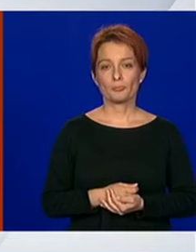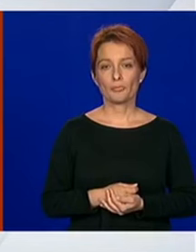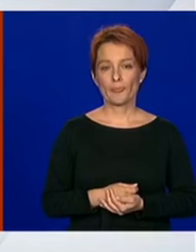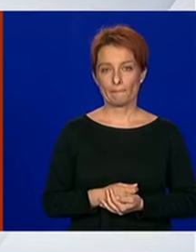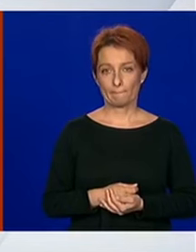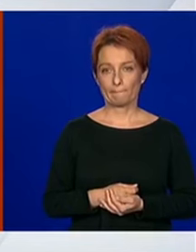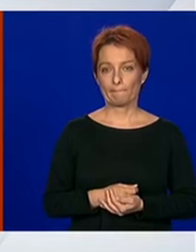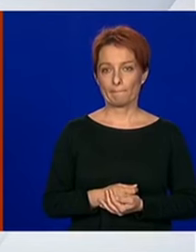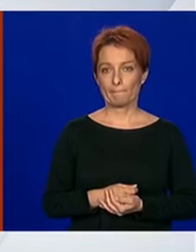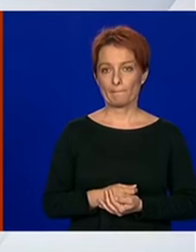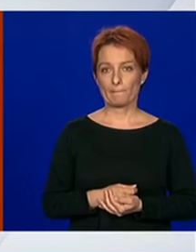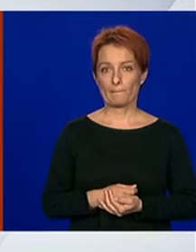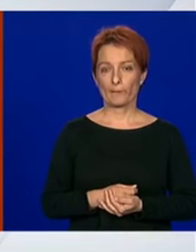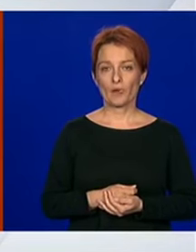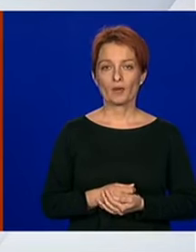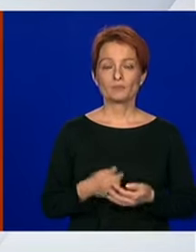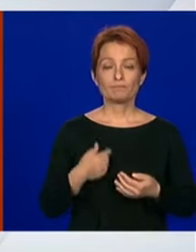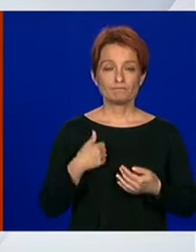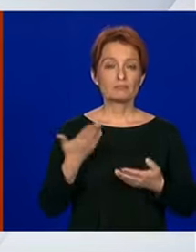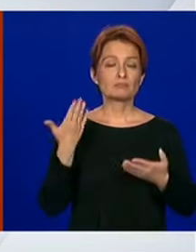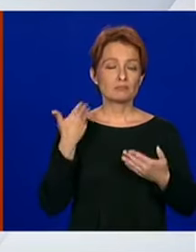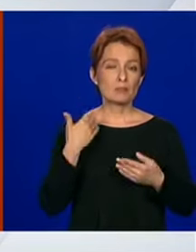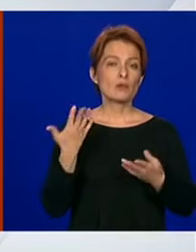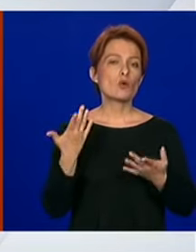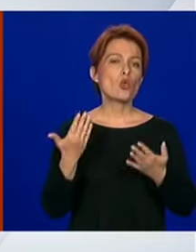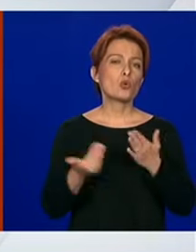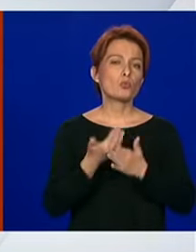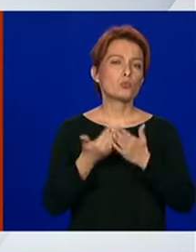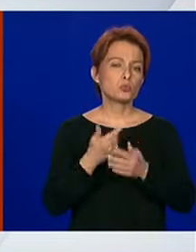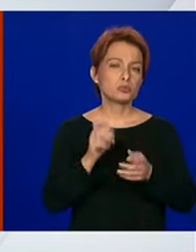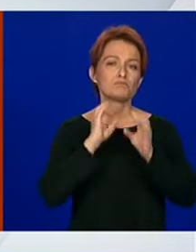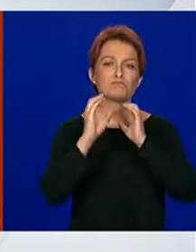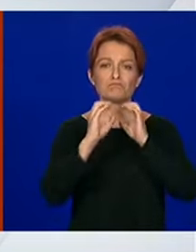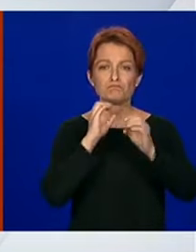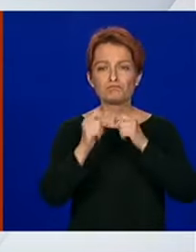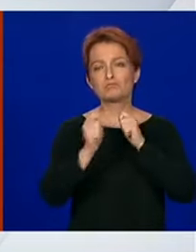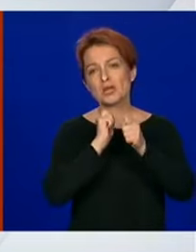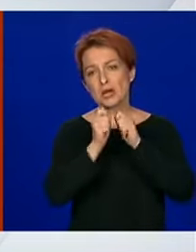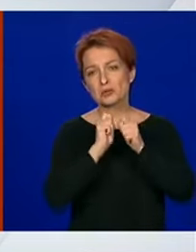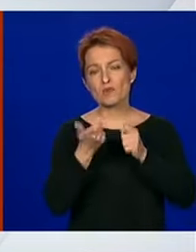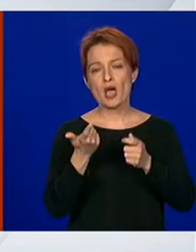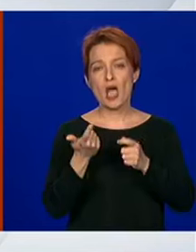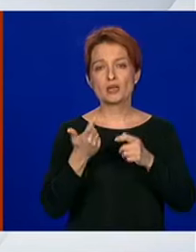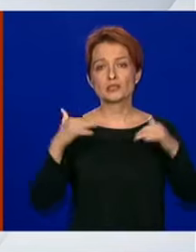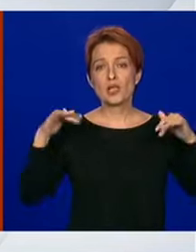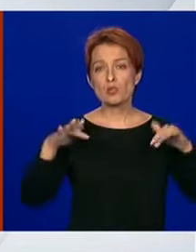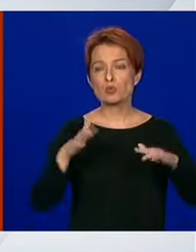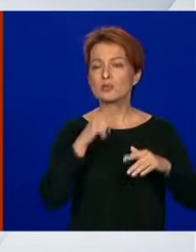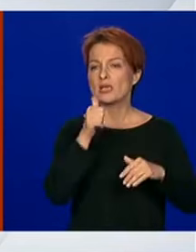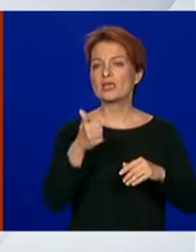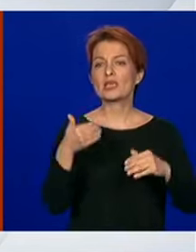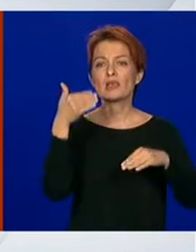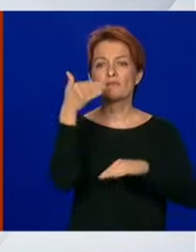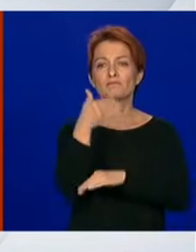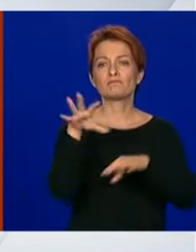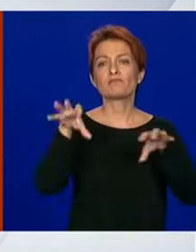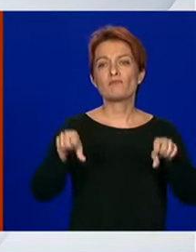Dakle, mi smo već nekoliko puta komunicirali sa javnosti i sa poslodavcima